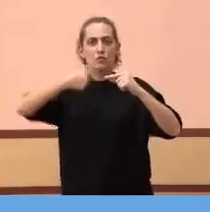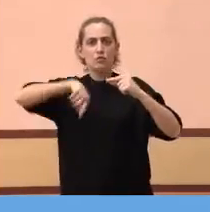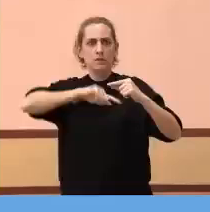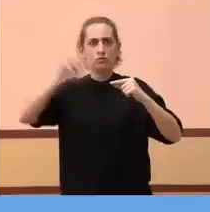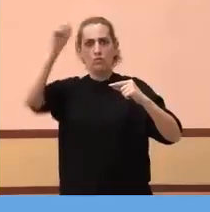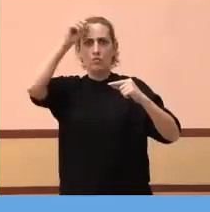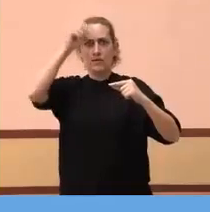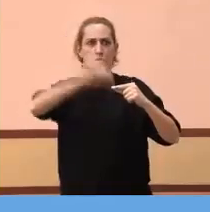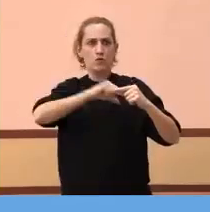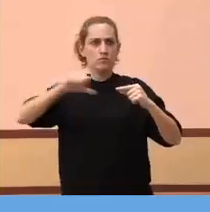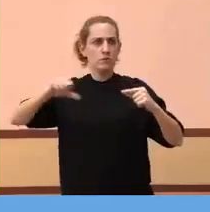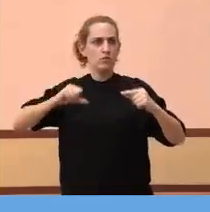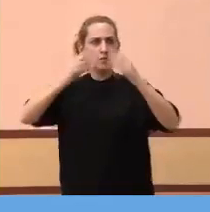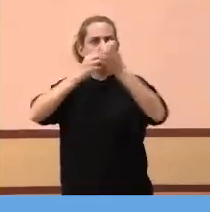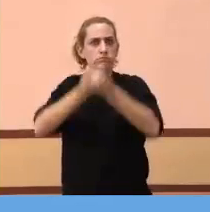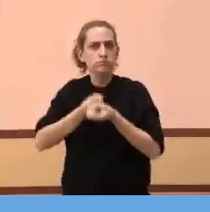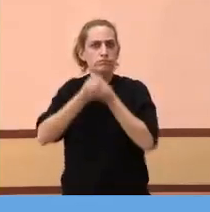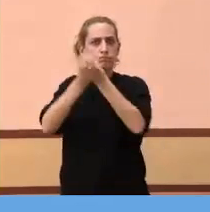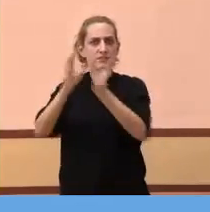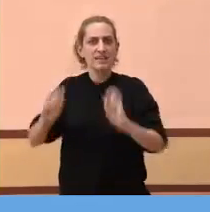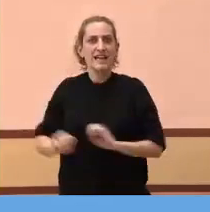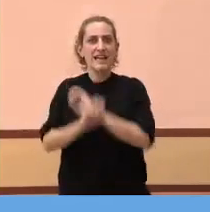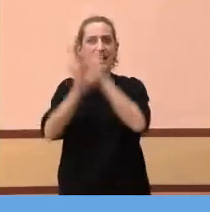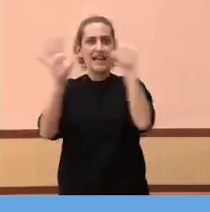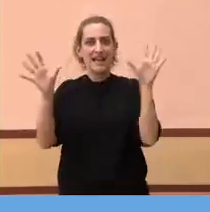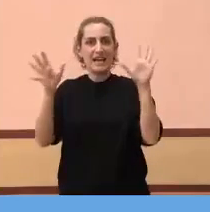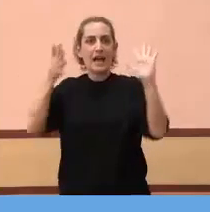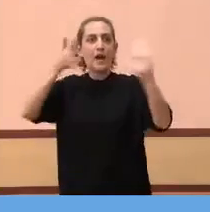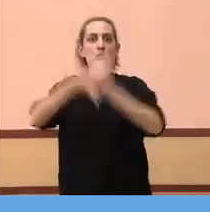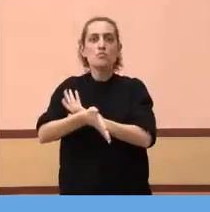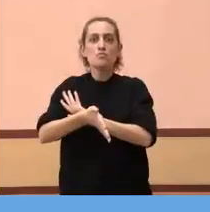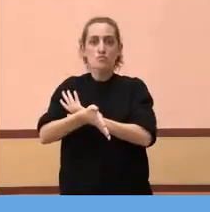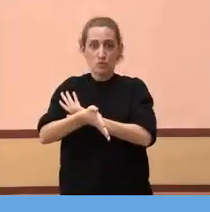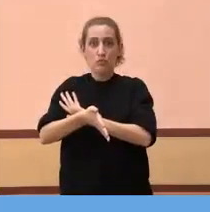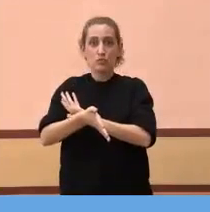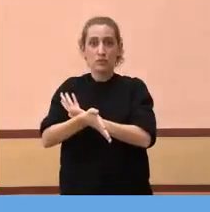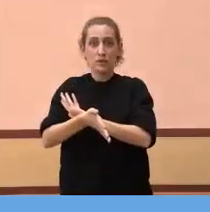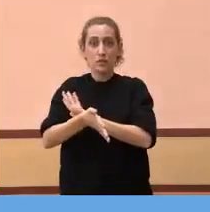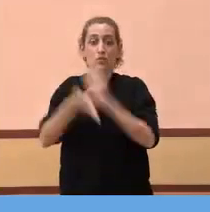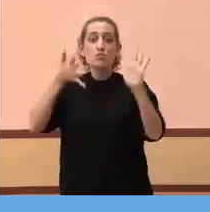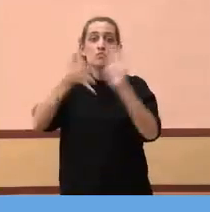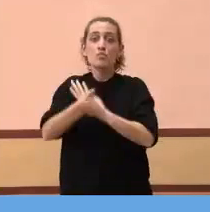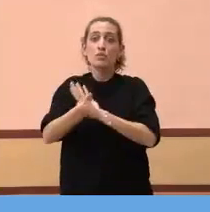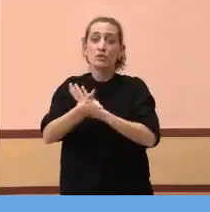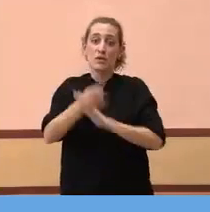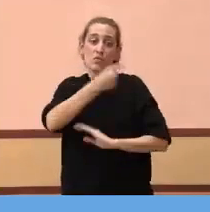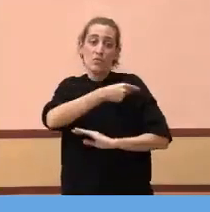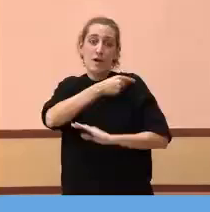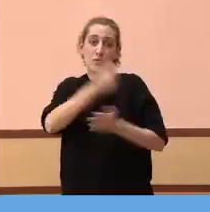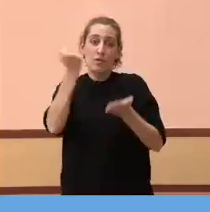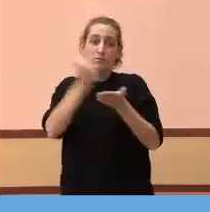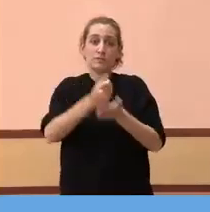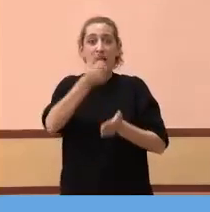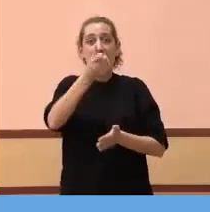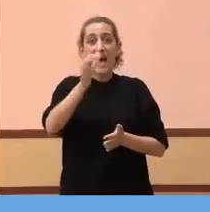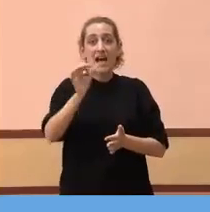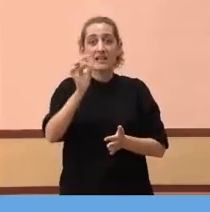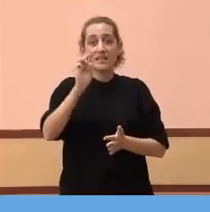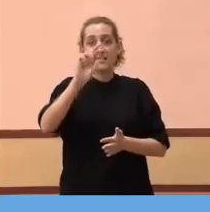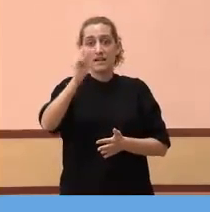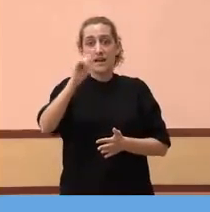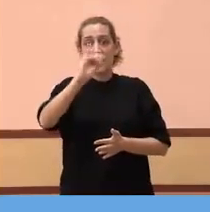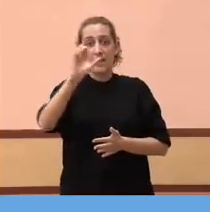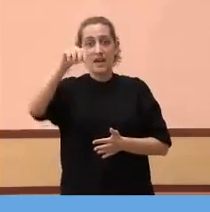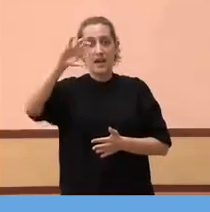es elimini aquest topall de 55 anys amb la vacuna d'AstraZeneca, perquè, d'alguna manera,